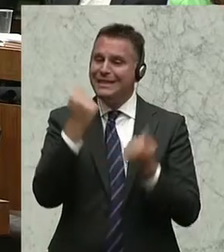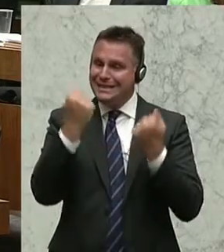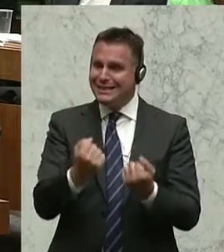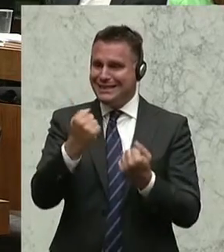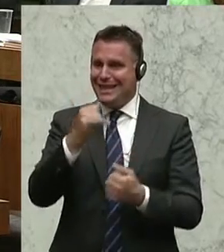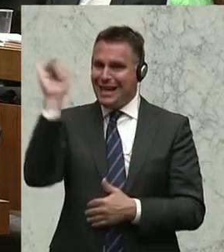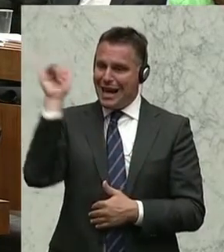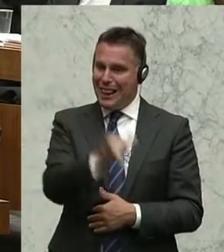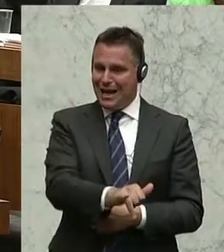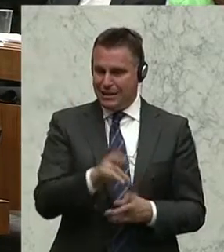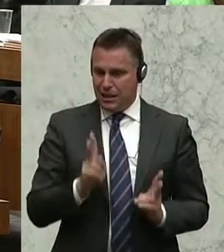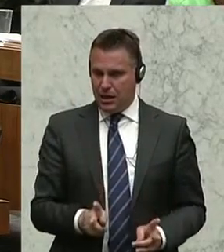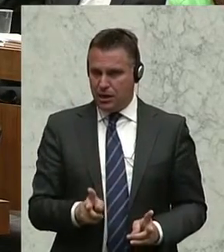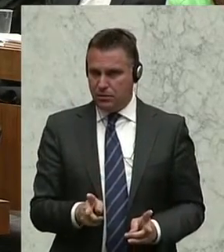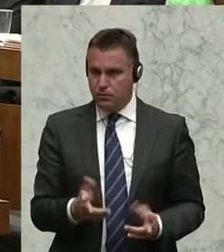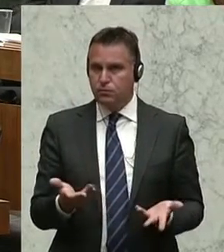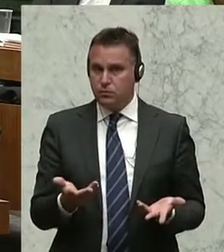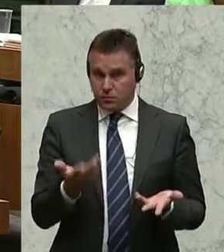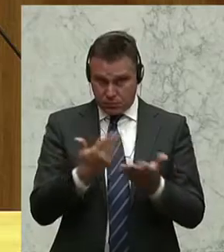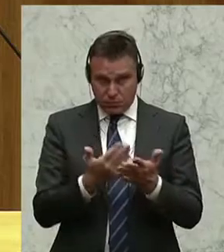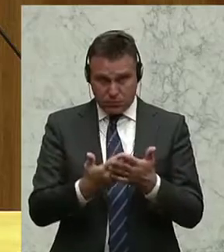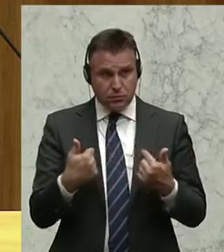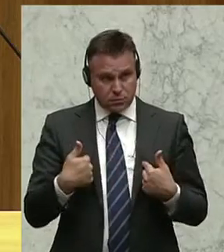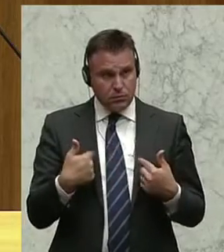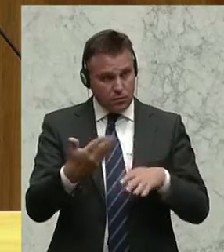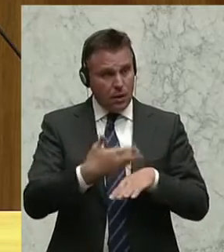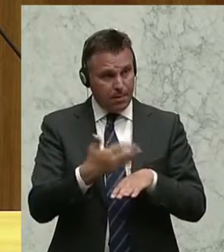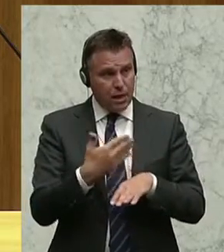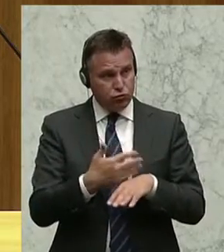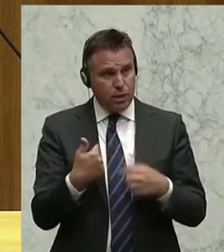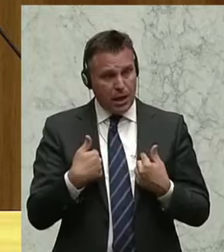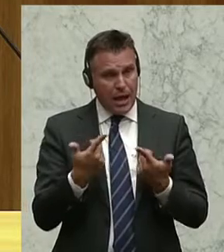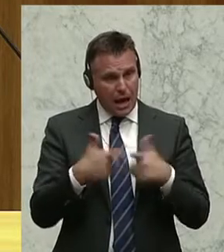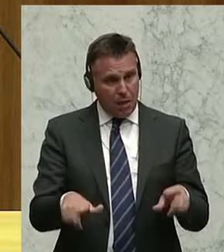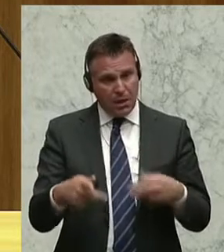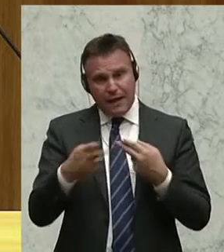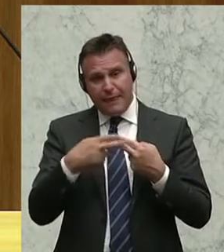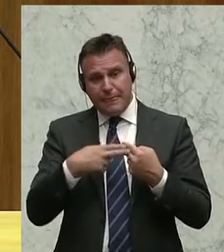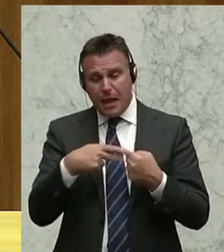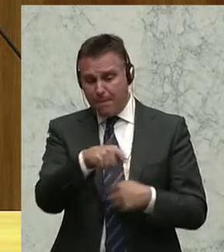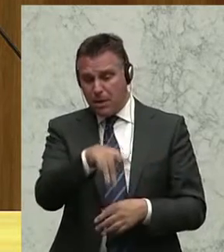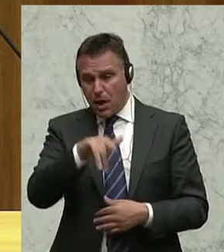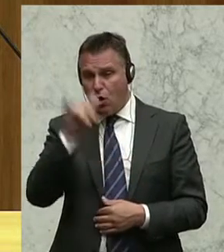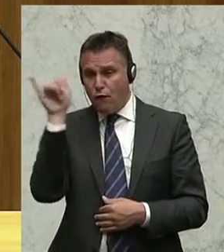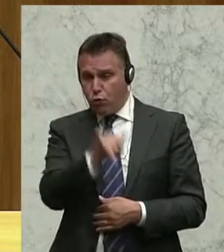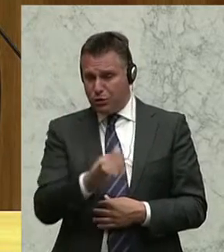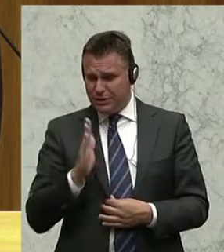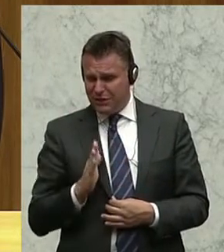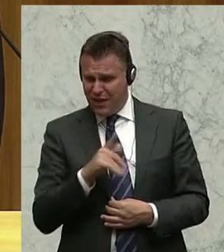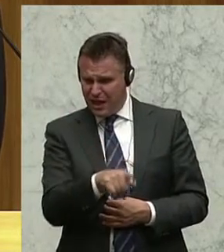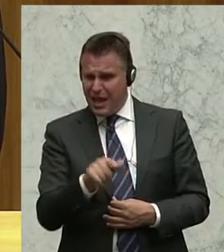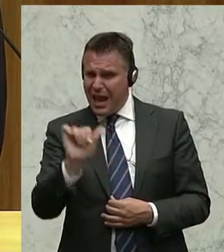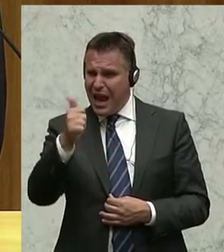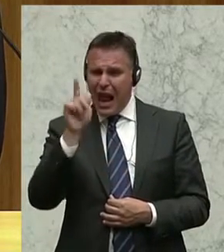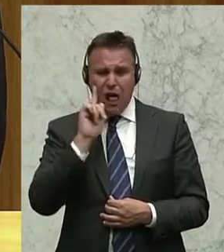erreichen können. Und wenn wir da zulassen, dass wenn zum Beispiel in der Nähe eines Zivilflughabens um 11